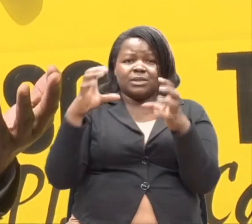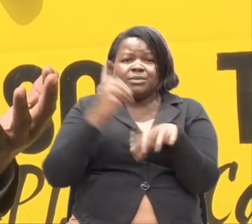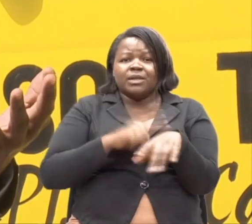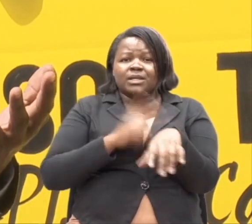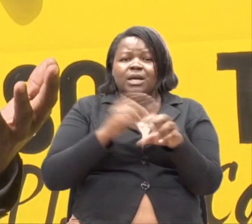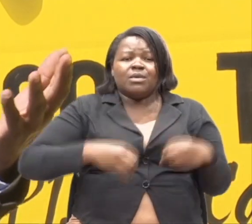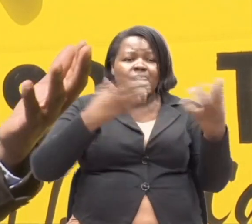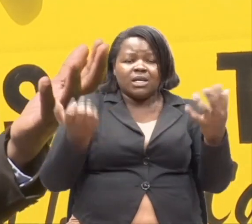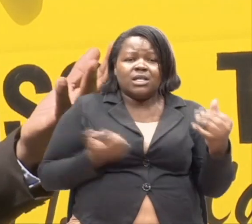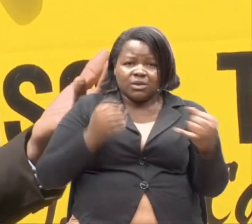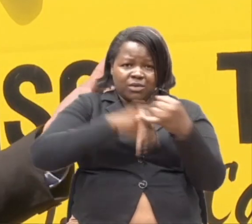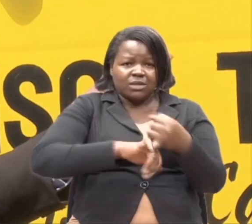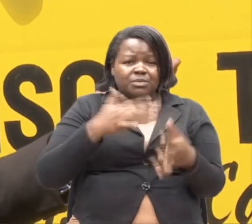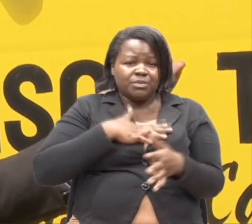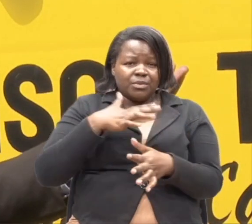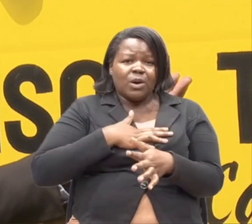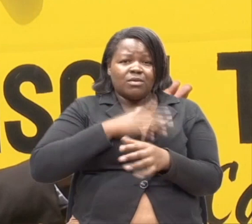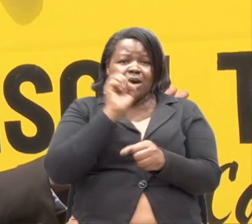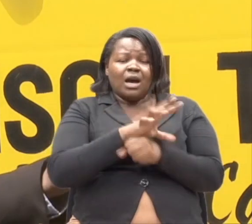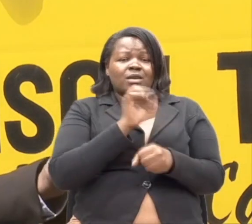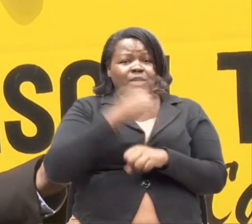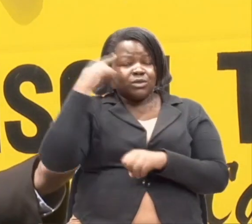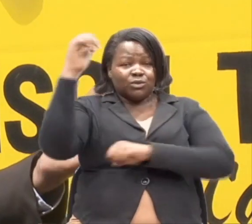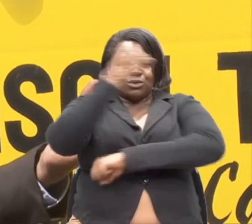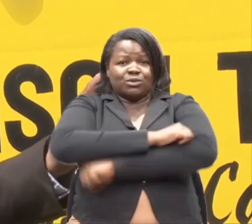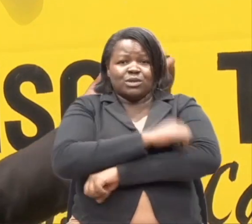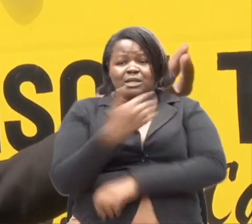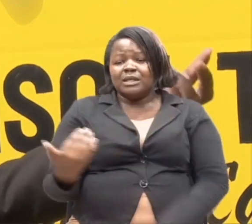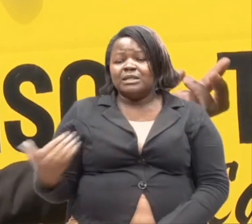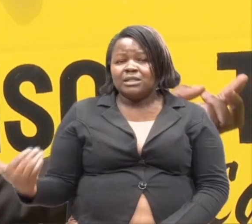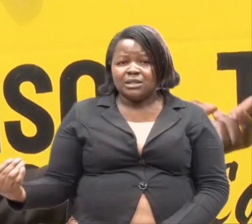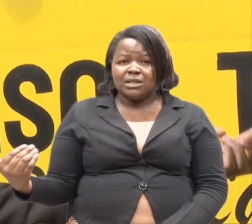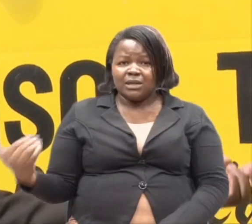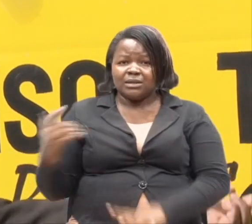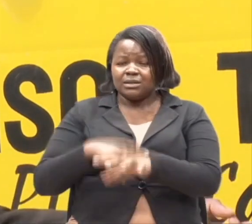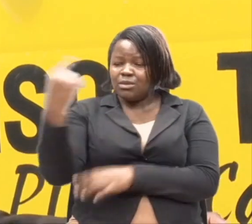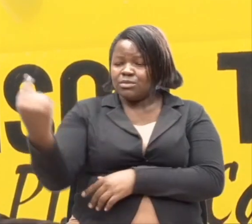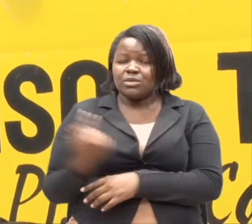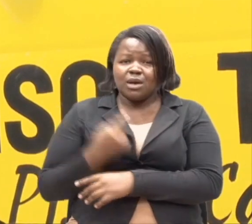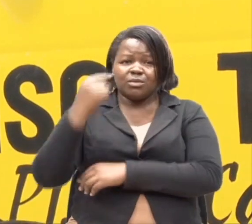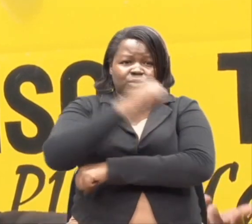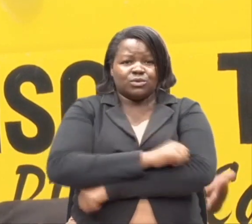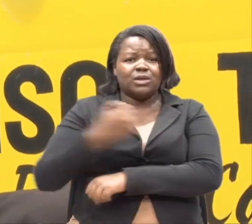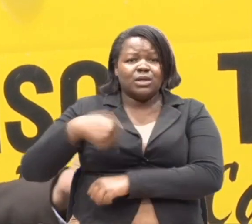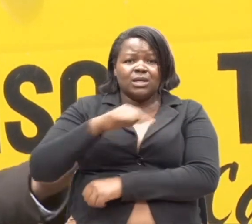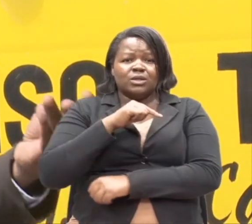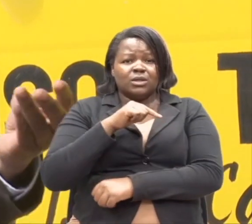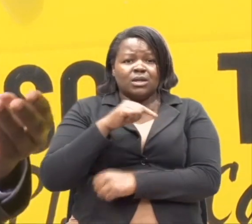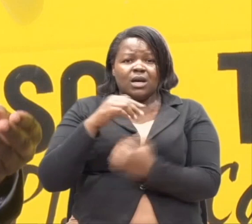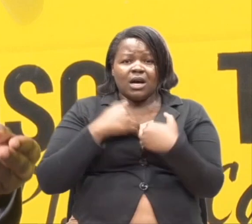Wakati ninapatia muke wangu mawaide ya shule kama hii. Watoto wale wachekechea wanapo kuja kwa shule. By the way,